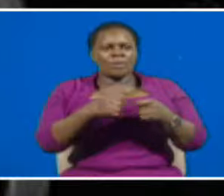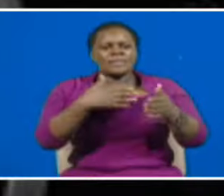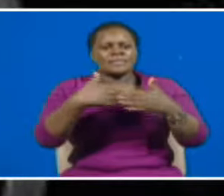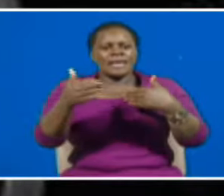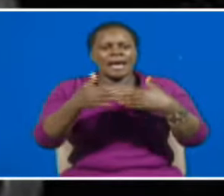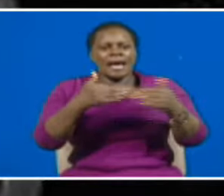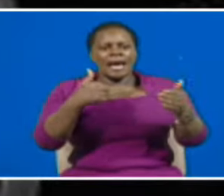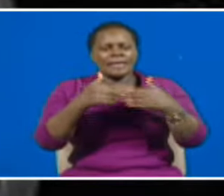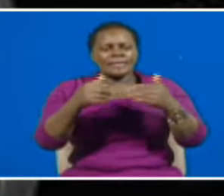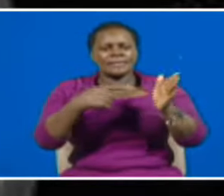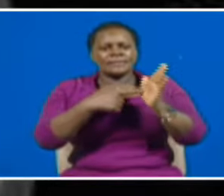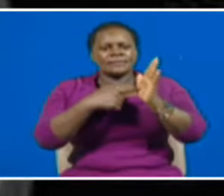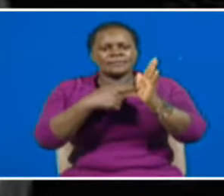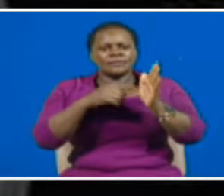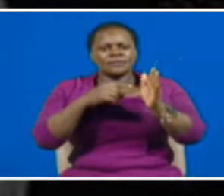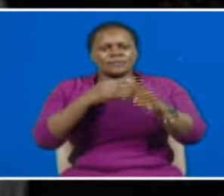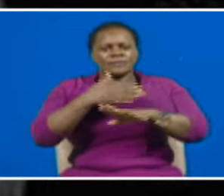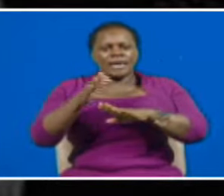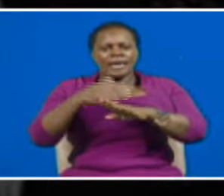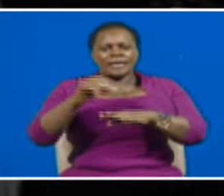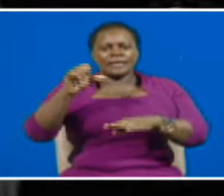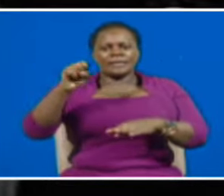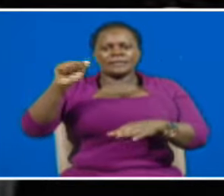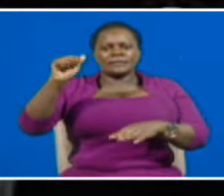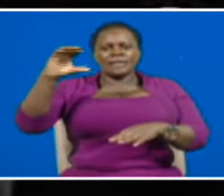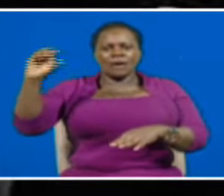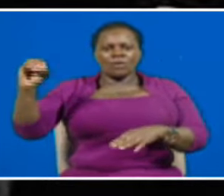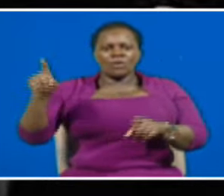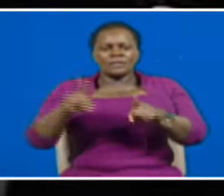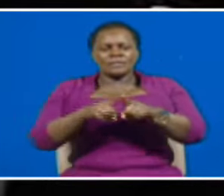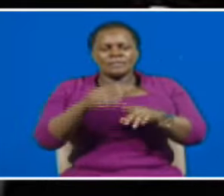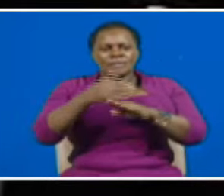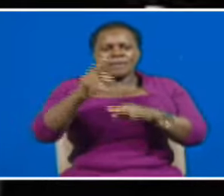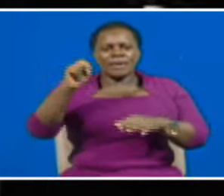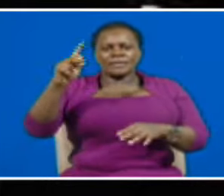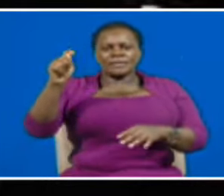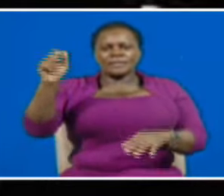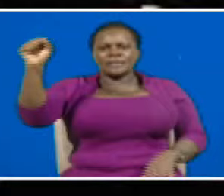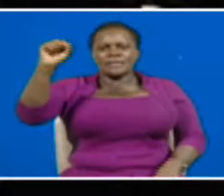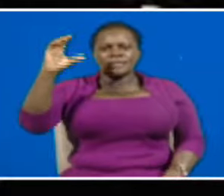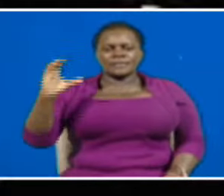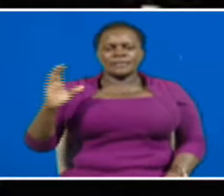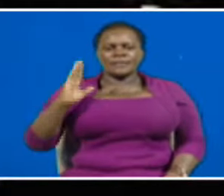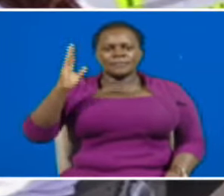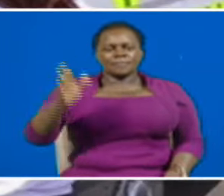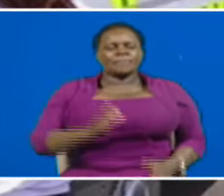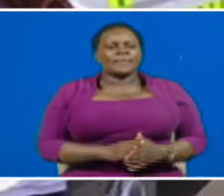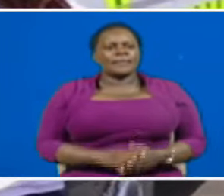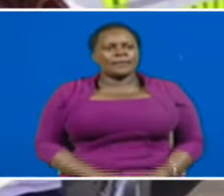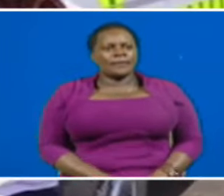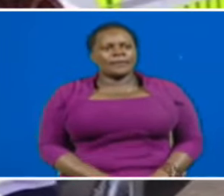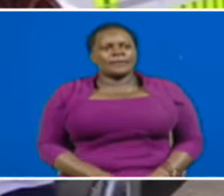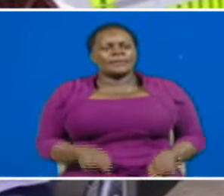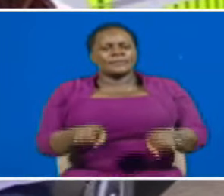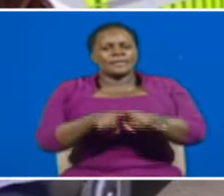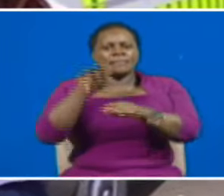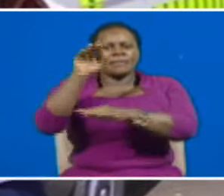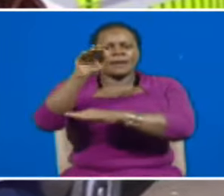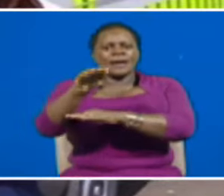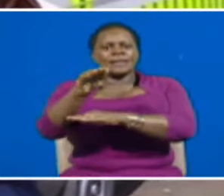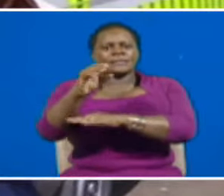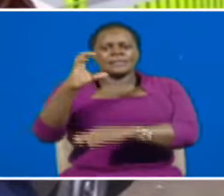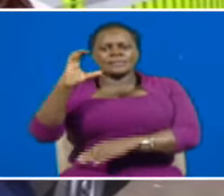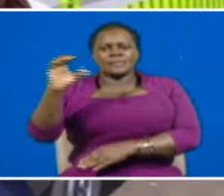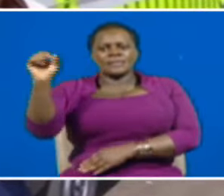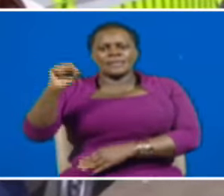kwa the circle, and again inatuma sigino ingine kwa NTSC, direct. Kome pia anatuawito kwa waziri wa